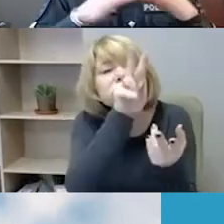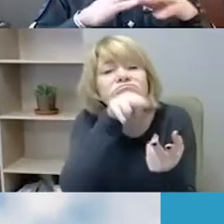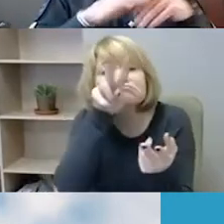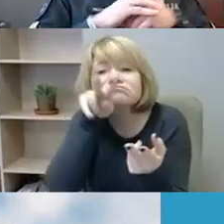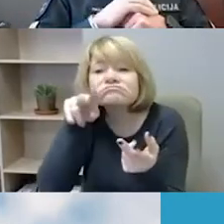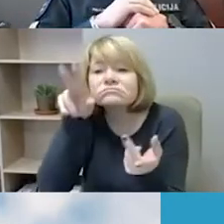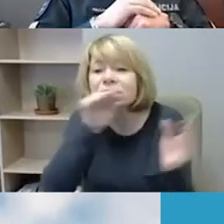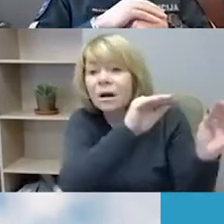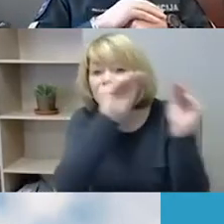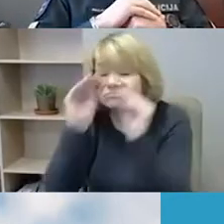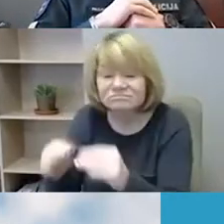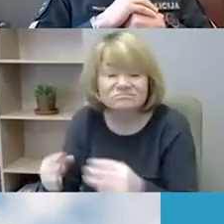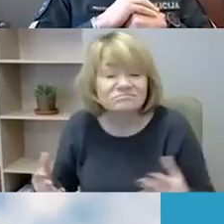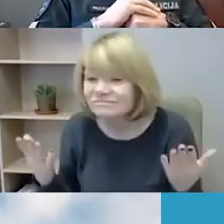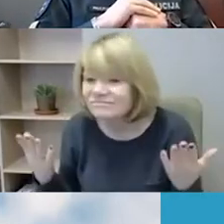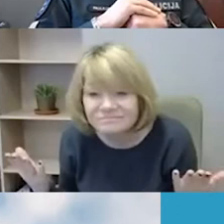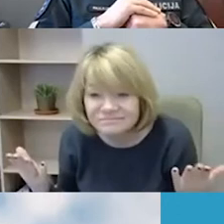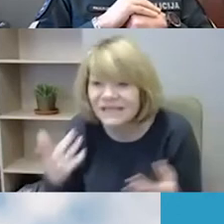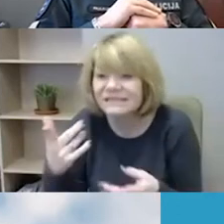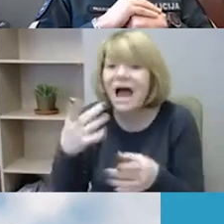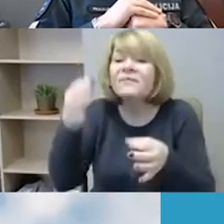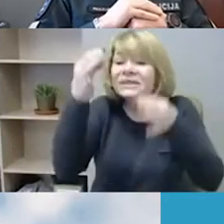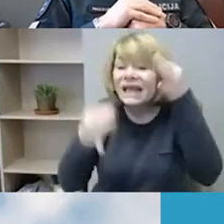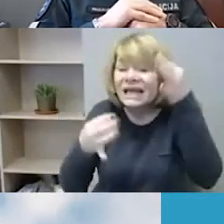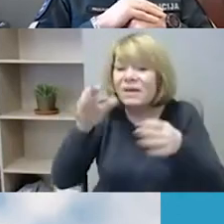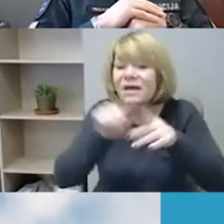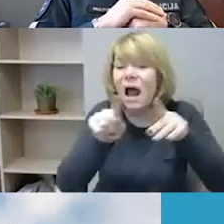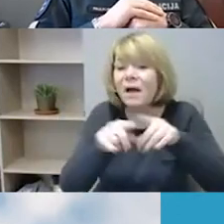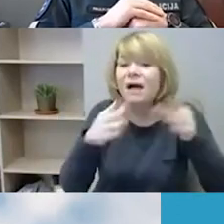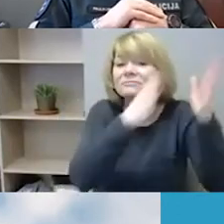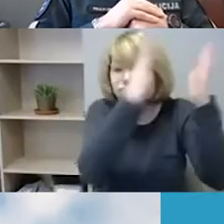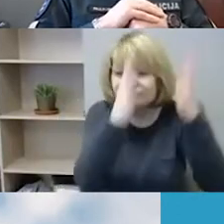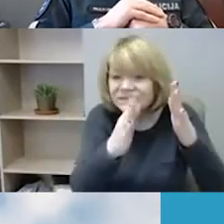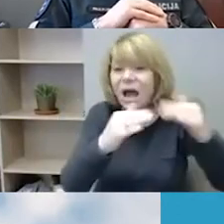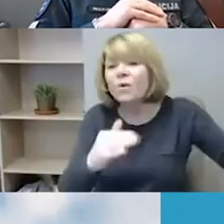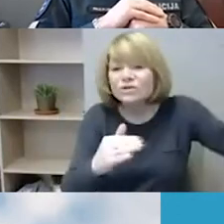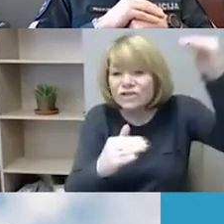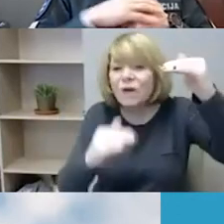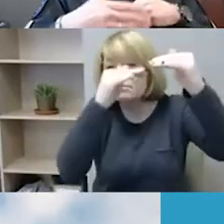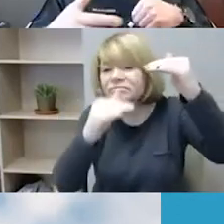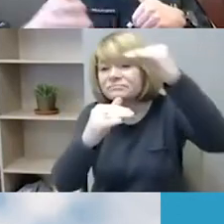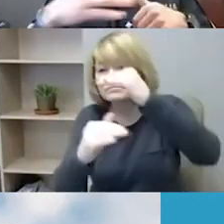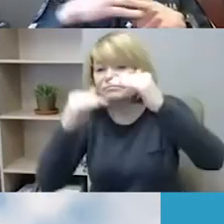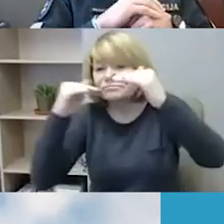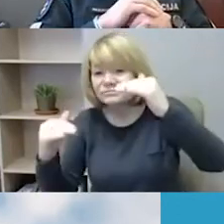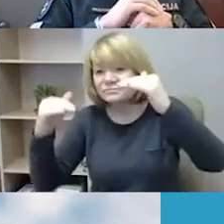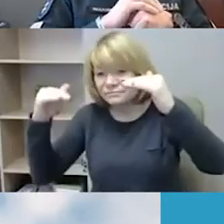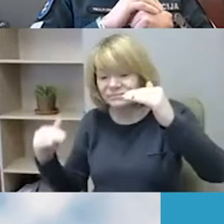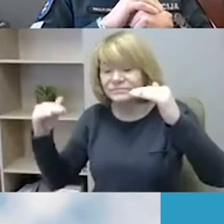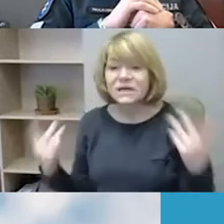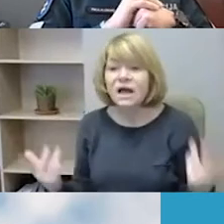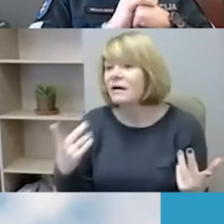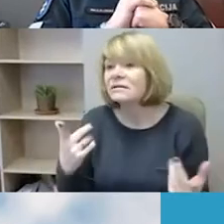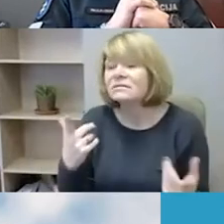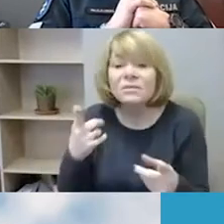turi tam tikrą hierarchiją ir prokuratūra šiuo atveju labai retu atveju eina į